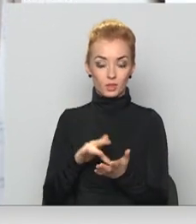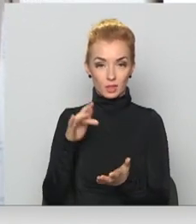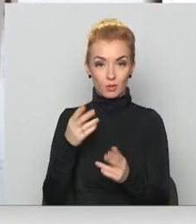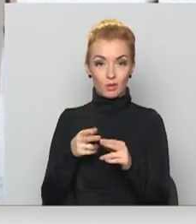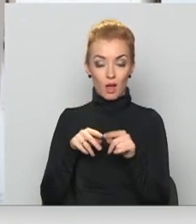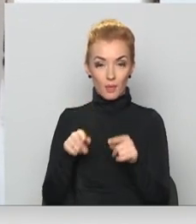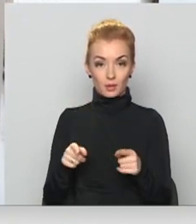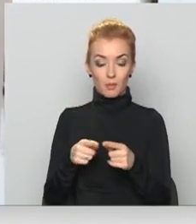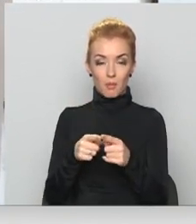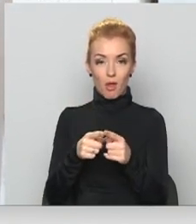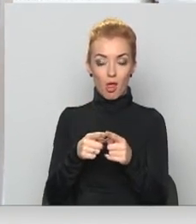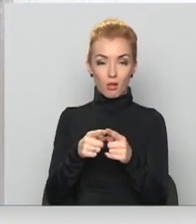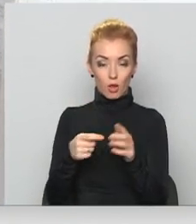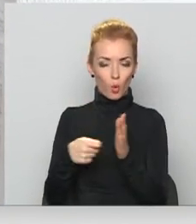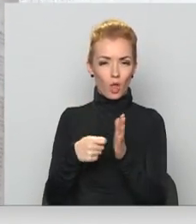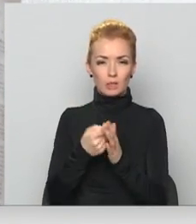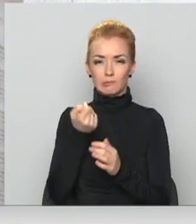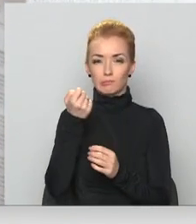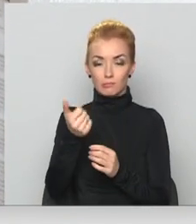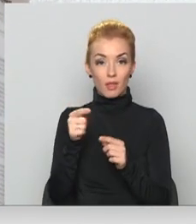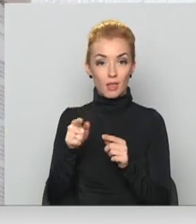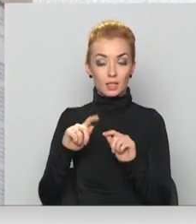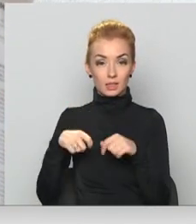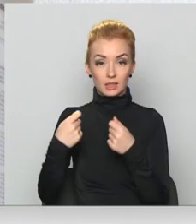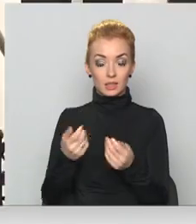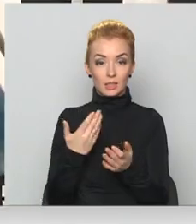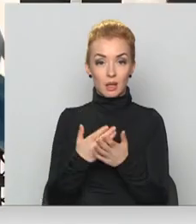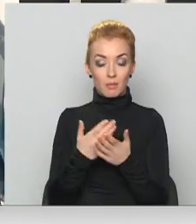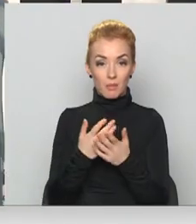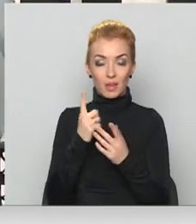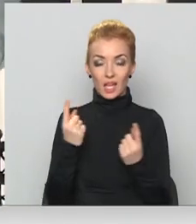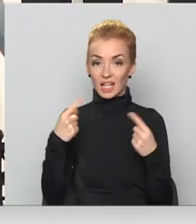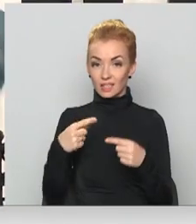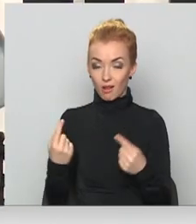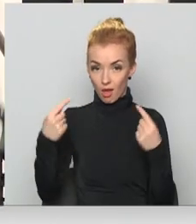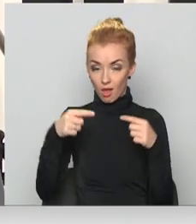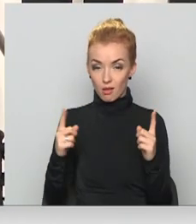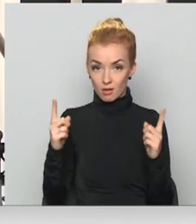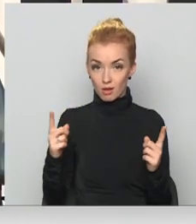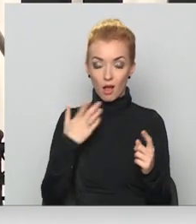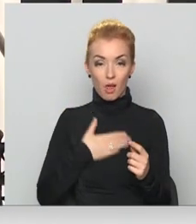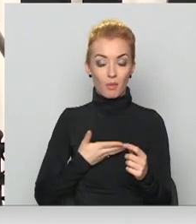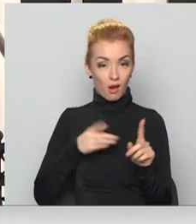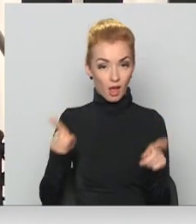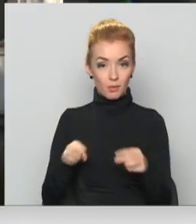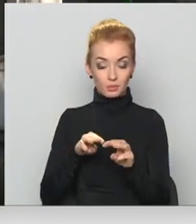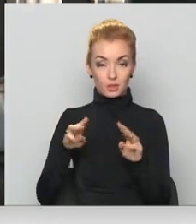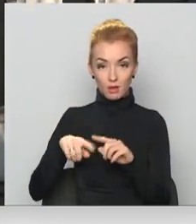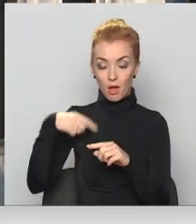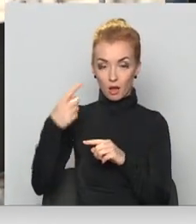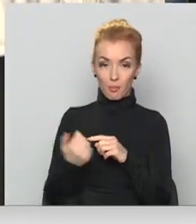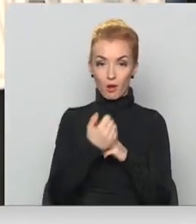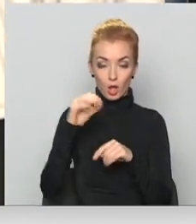Šādas mērķa dotācijas ir retums. Iepriekš tās izsniegtas piemēram krīzes gados. Labklājības ministrijā nākamā gada budžetā